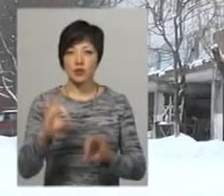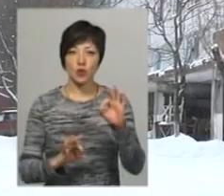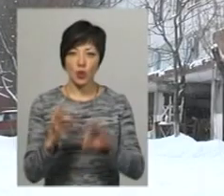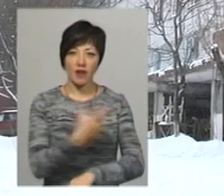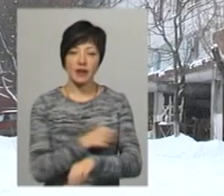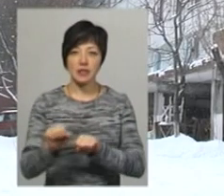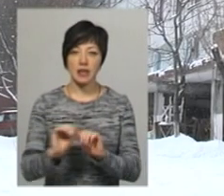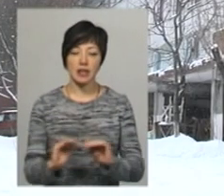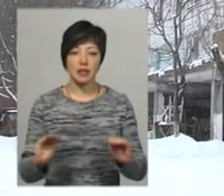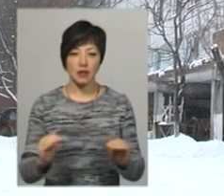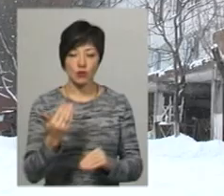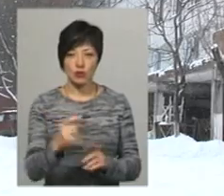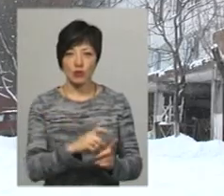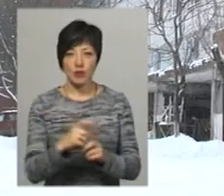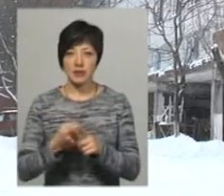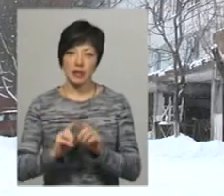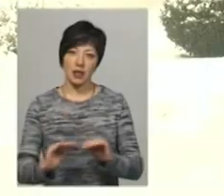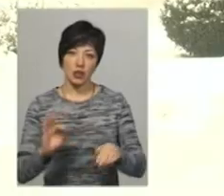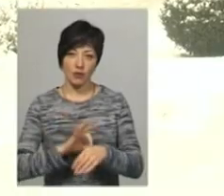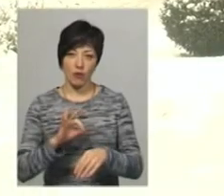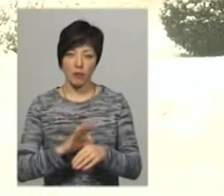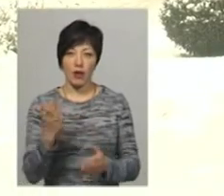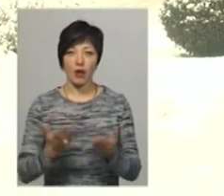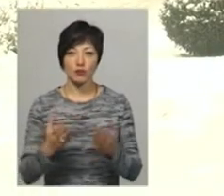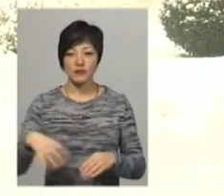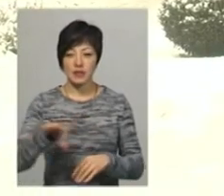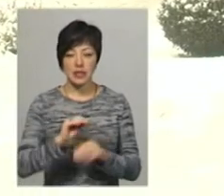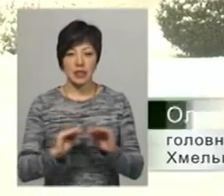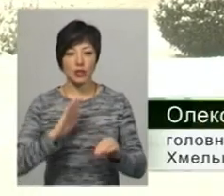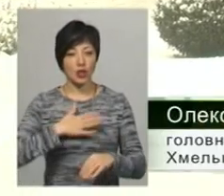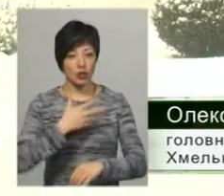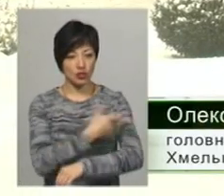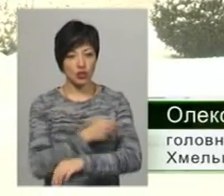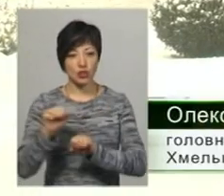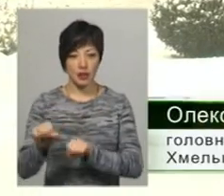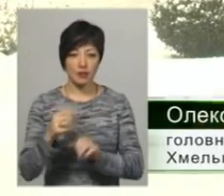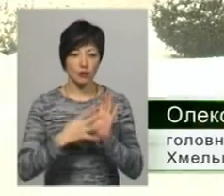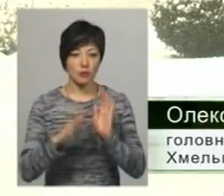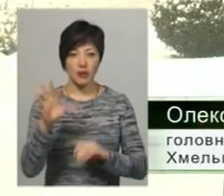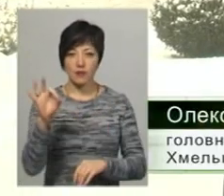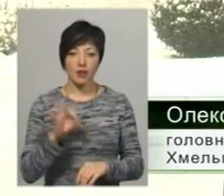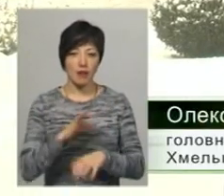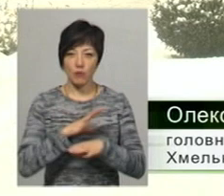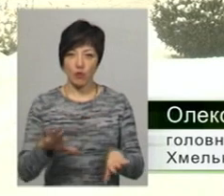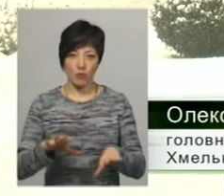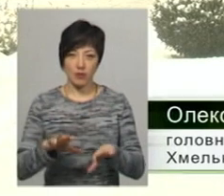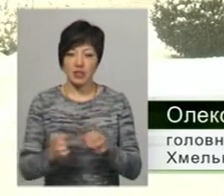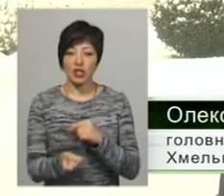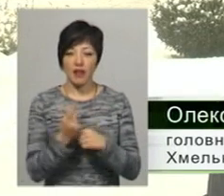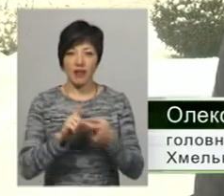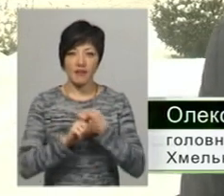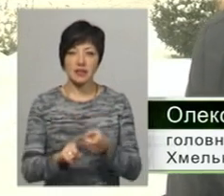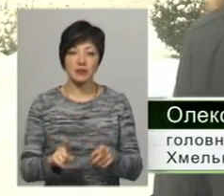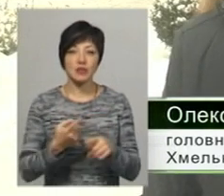дітей. Адже, за його словами, кір – це дитяча хвороба. Якщо б всі діти наші були щеплені на 95 відсотків, то не було б жерела інфекції,